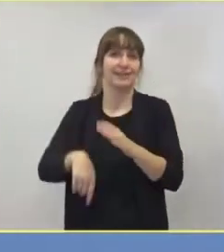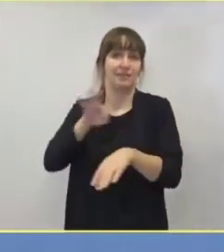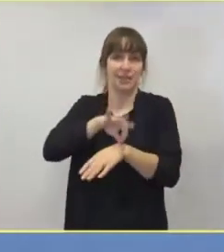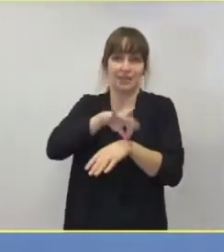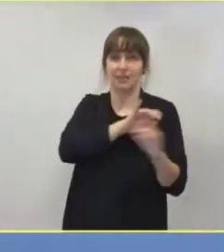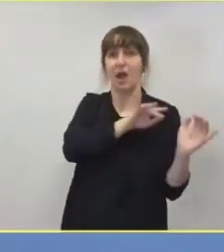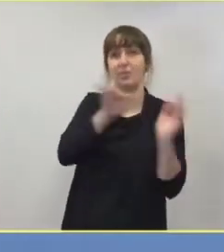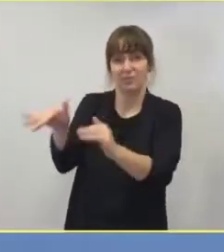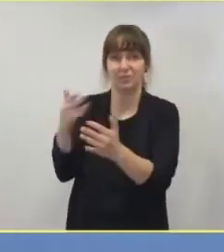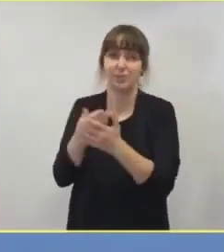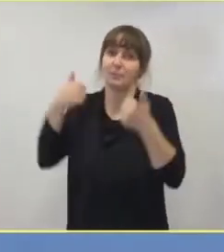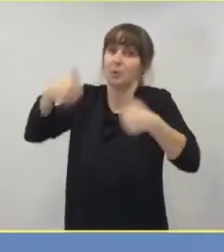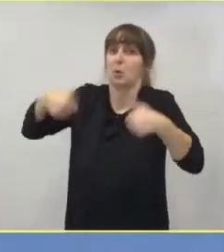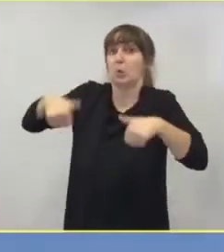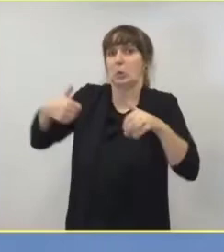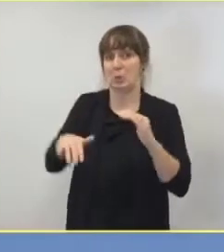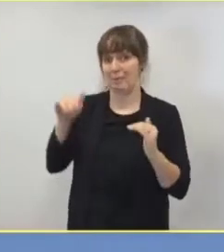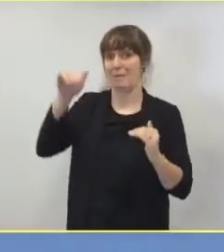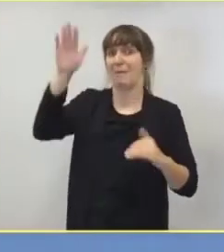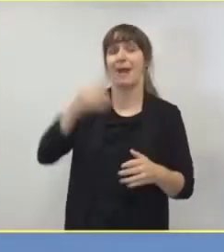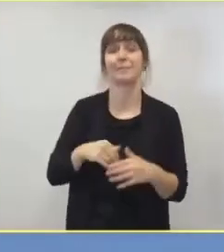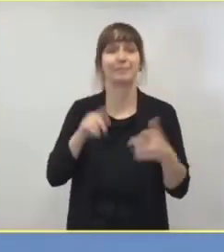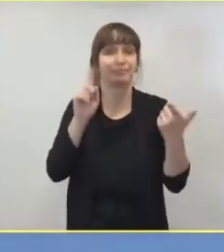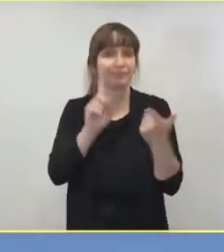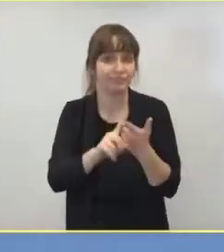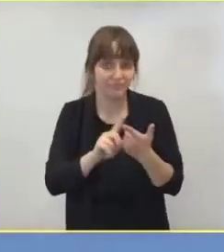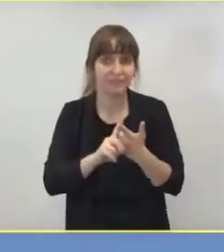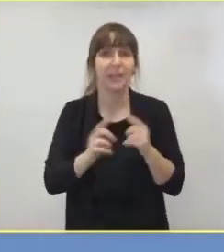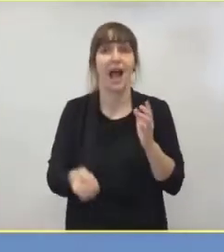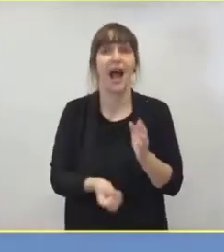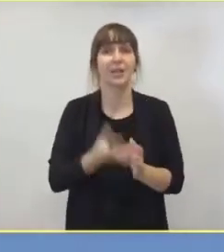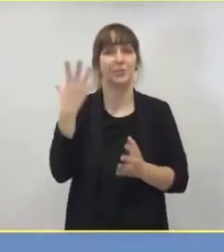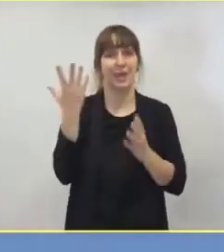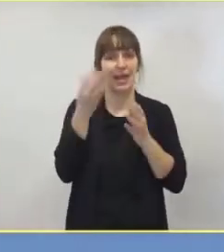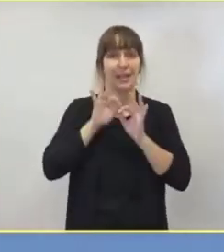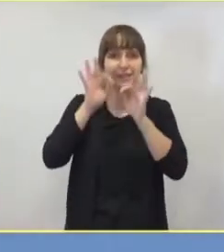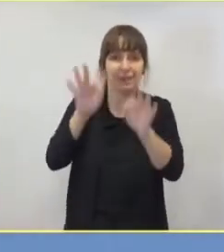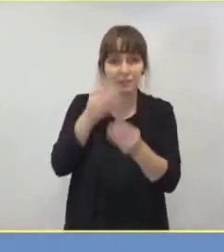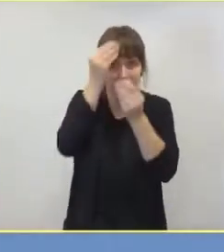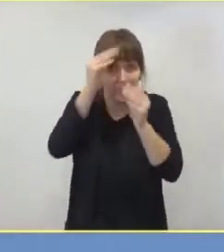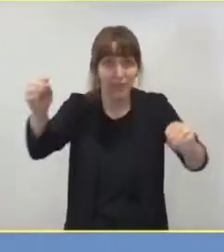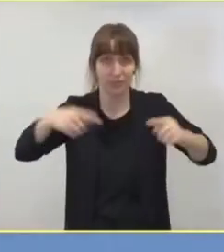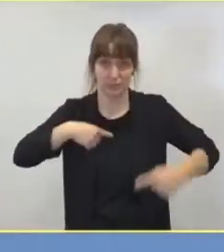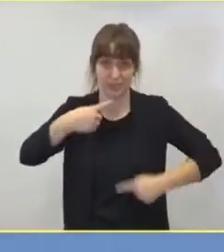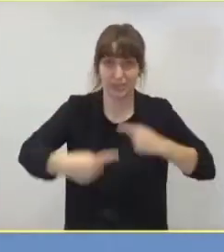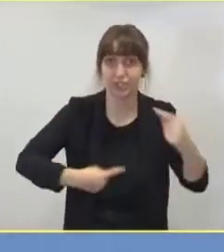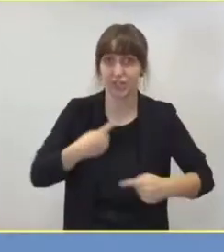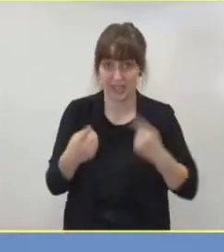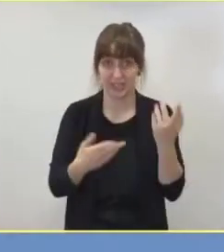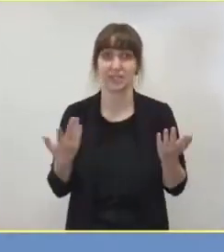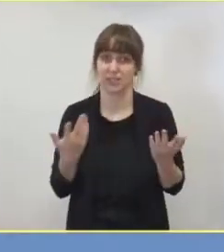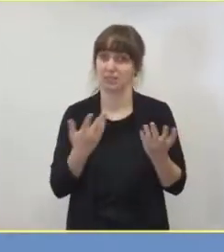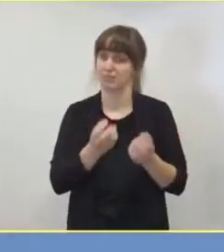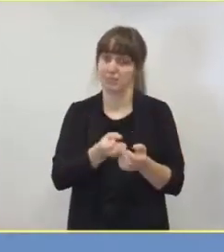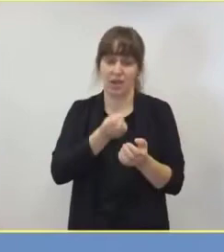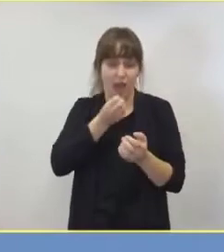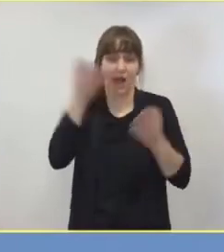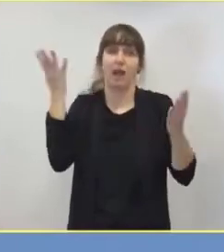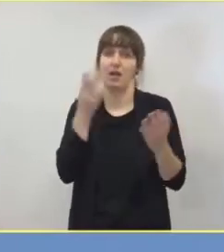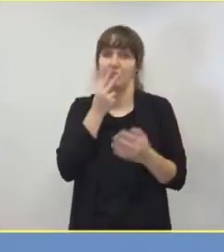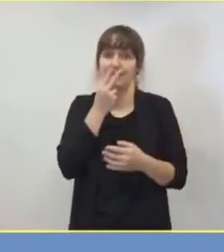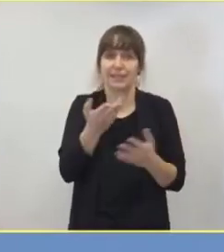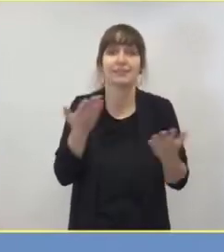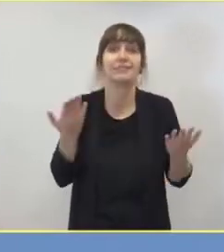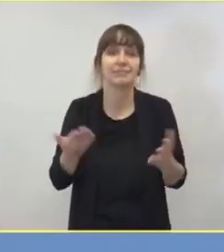außerordentlich. Zweitens. Das aktuelle Informationsinfektionsgeschehen führt eindeutig auch zu einer deutlich